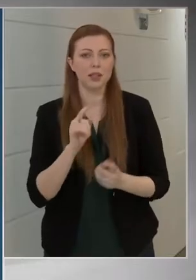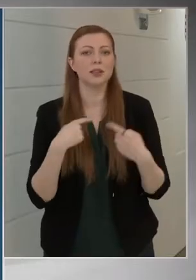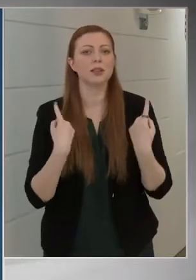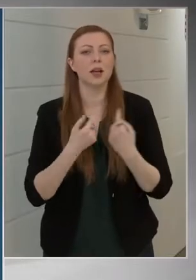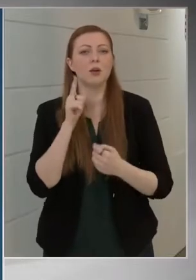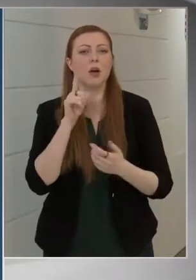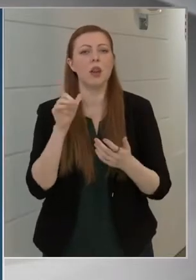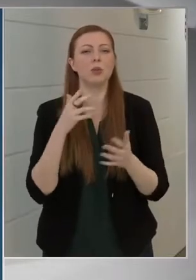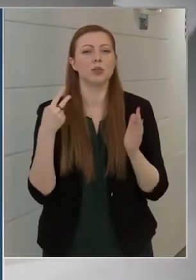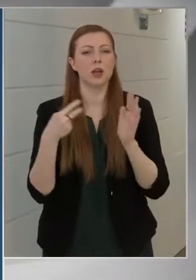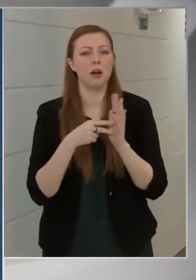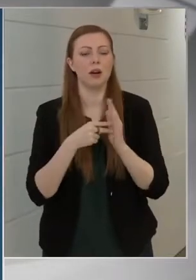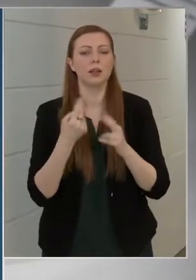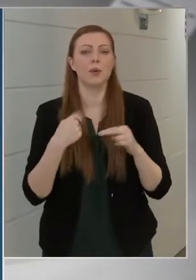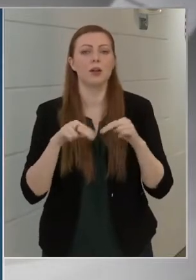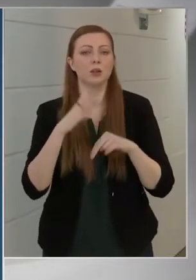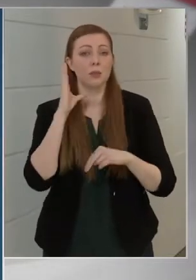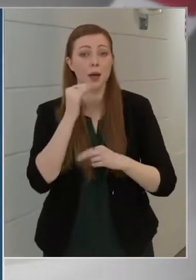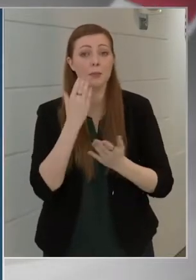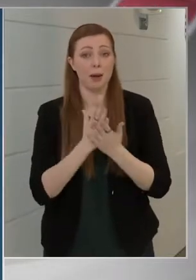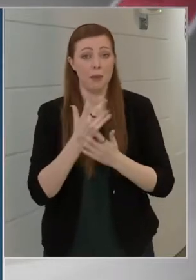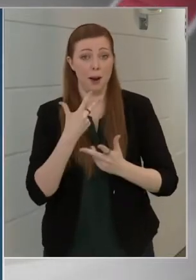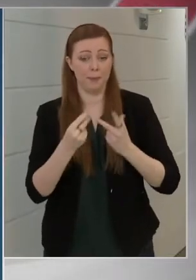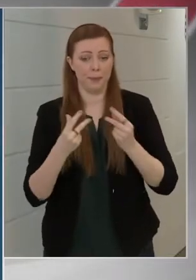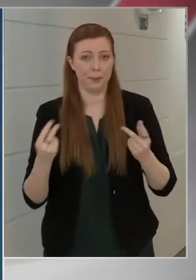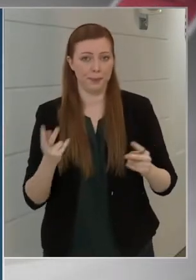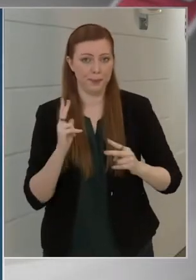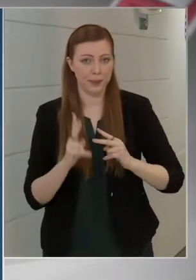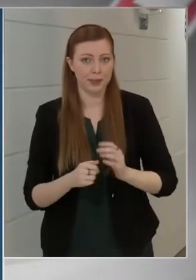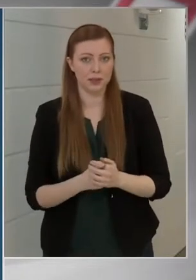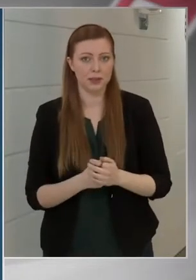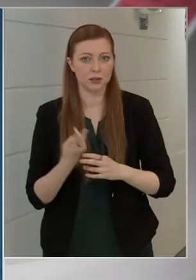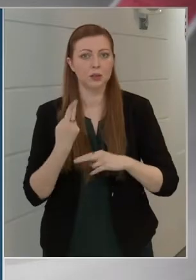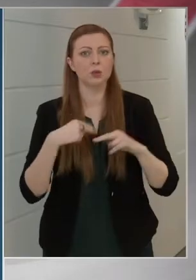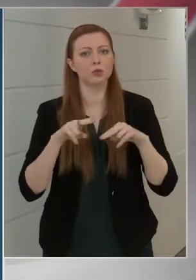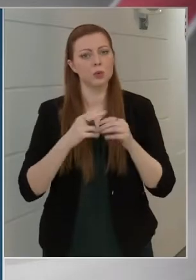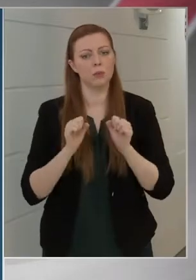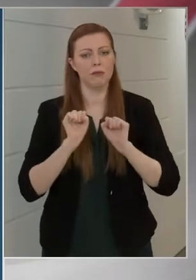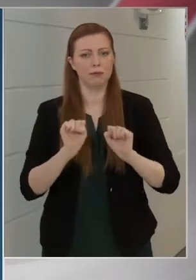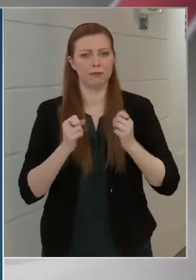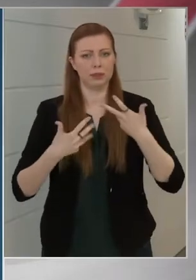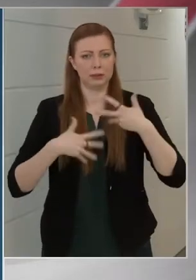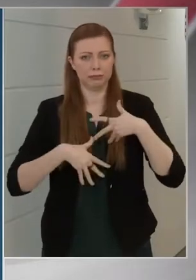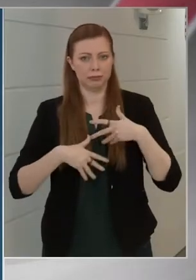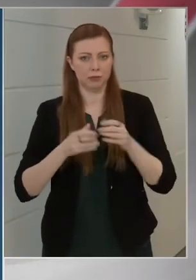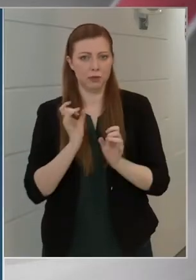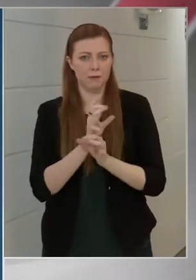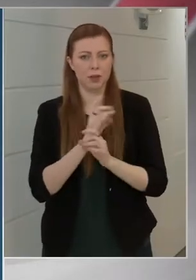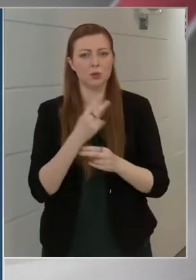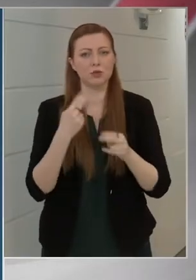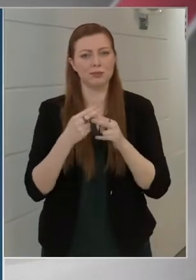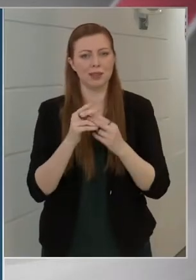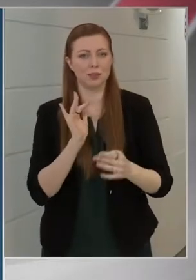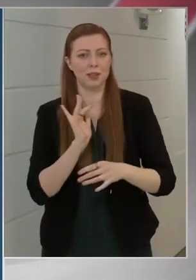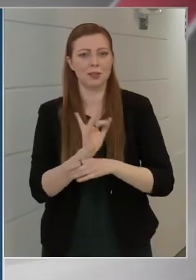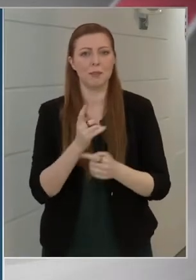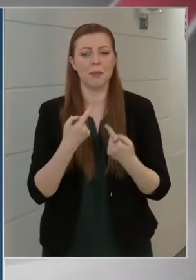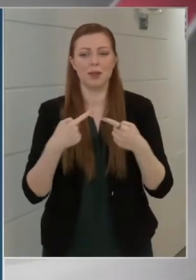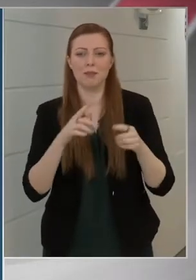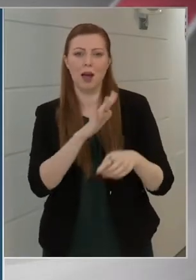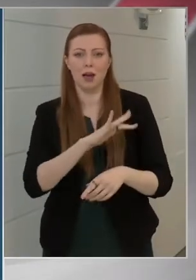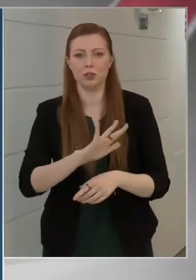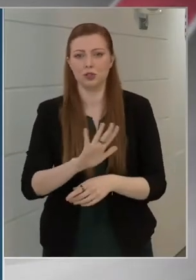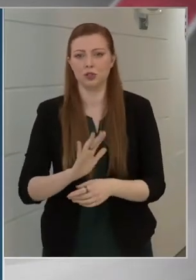lakosság arányában több ember van már beoltva, többen védettek a vírussal és a betegséggel szemben, mint máshol.